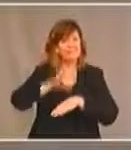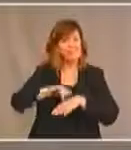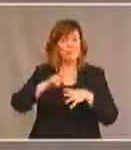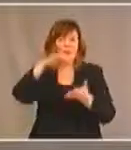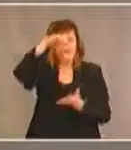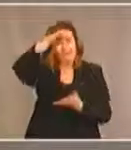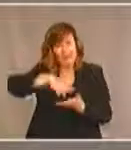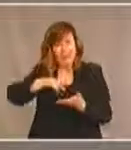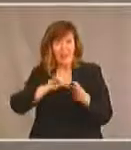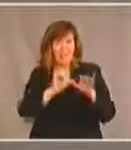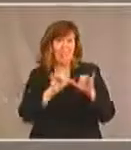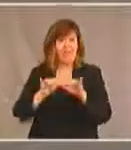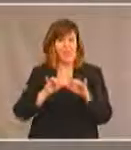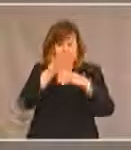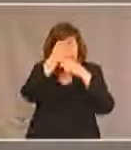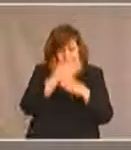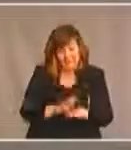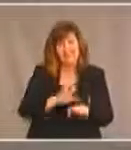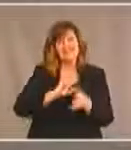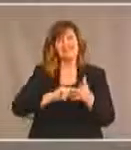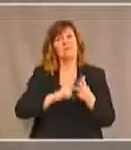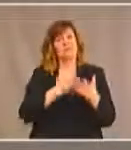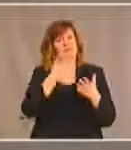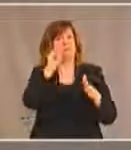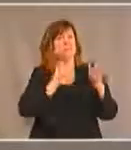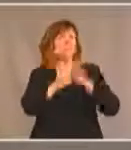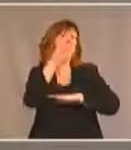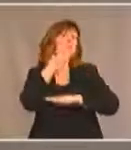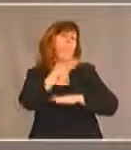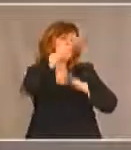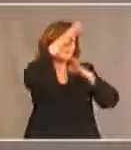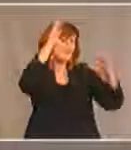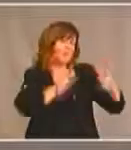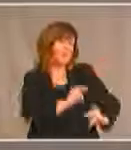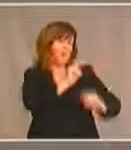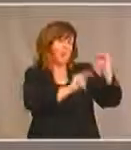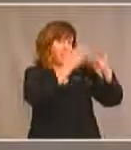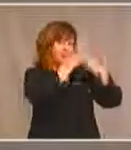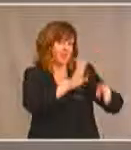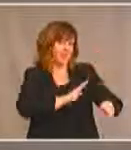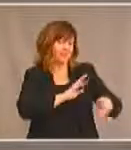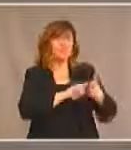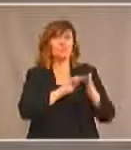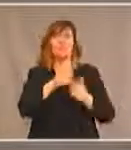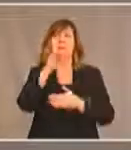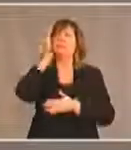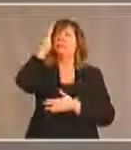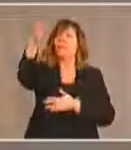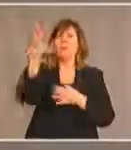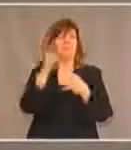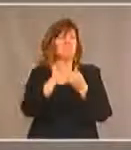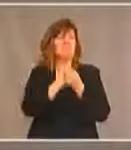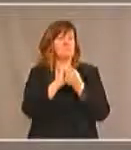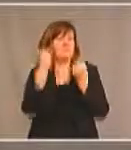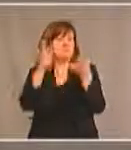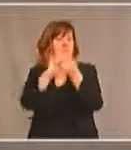important si au départ on assurait une bonne conception un bon design universel adapté à tous